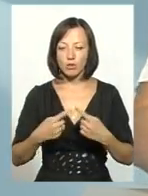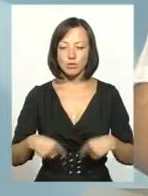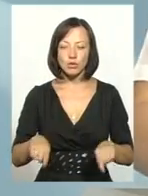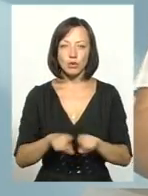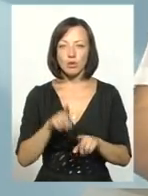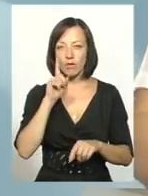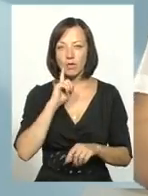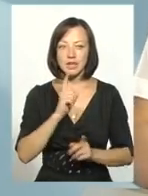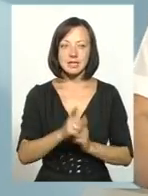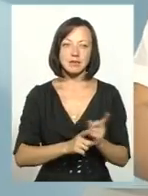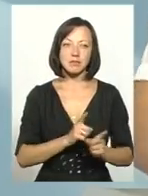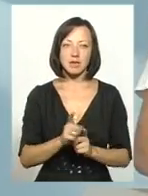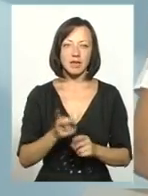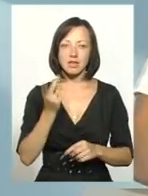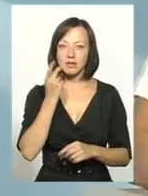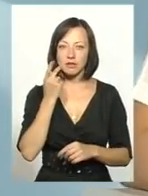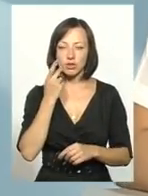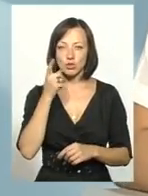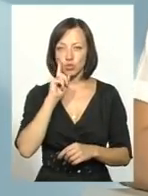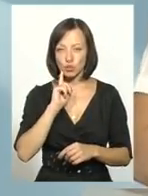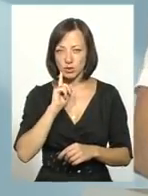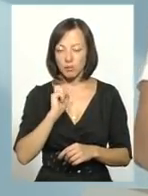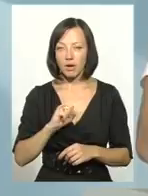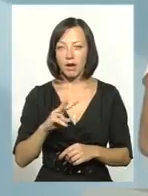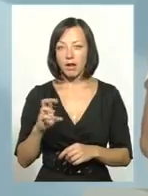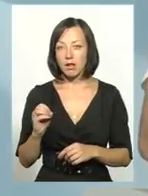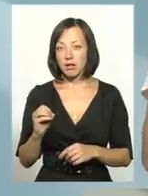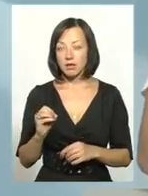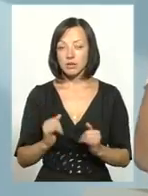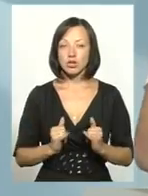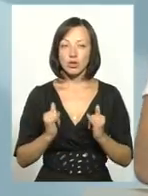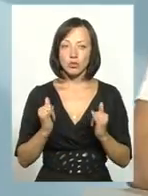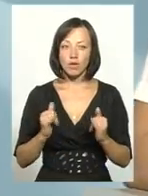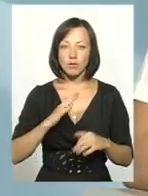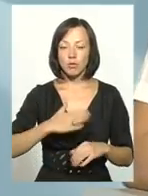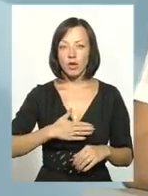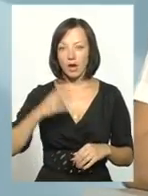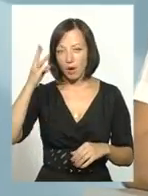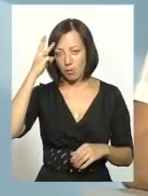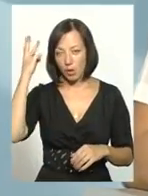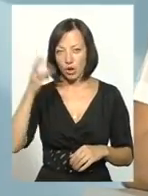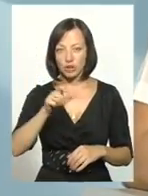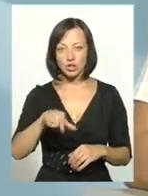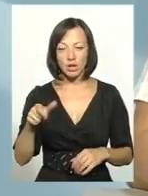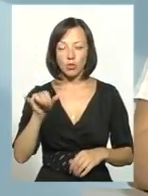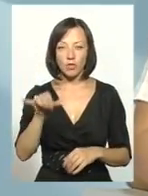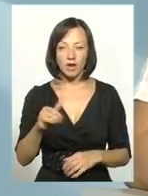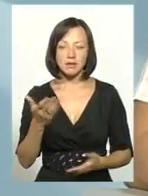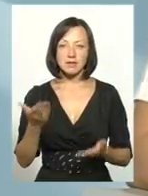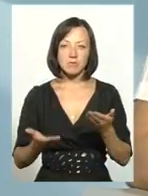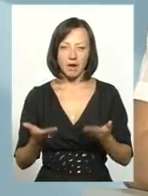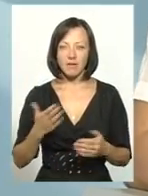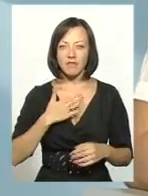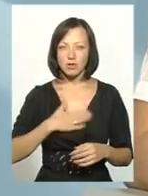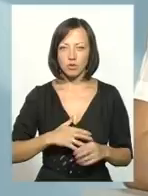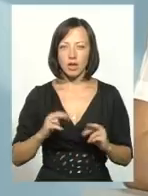і щось змінювати, воно не є завжди зручним. Але, шановні мої хмельничани, якщо вас насправді влаштовувало